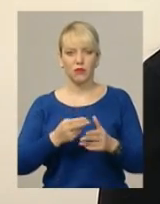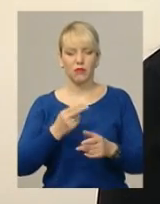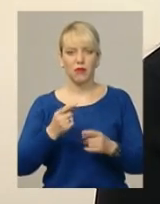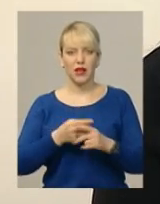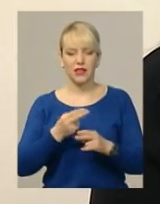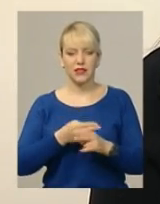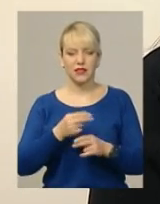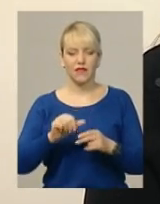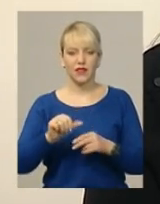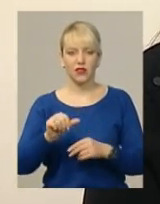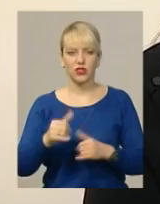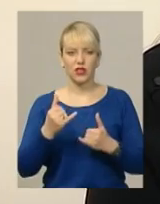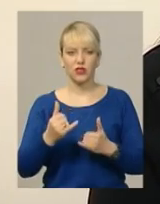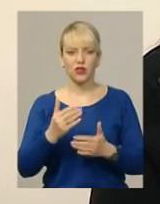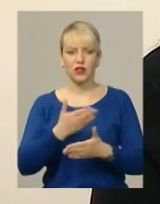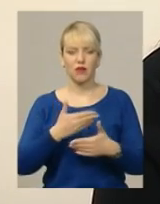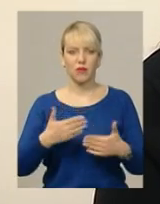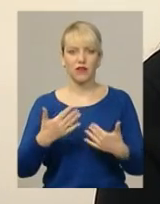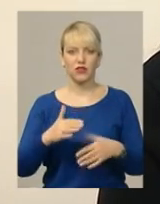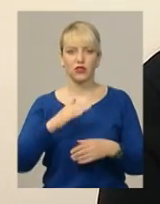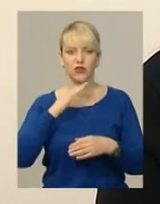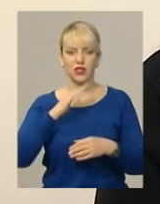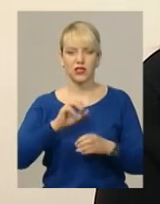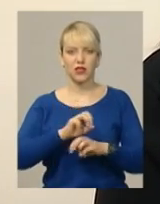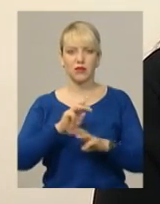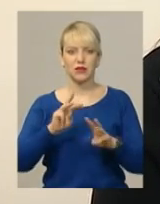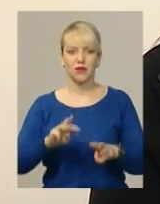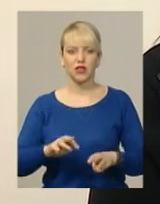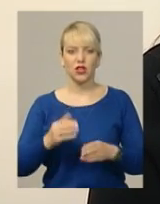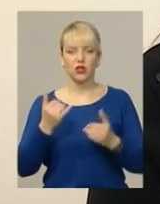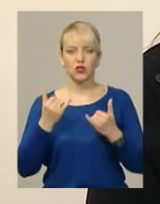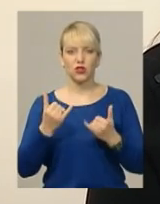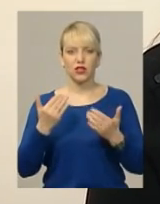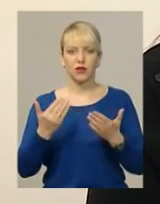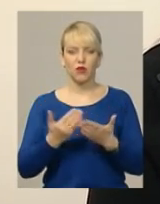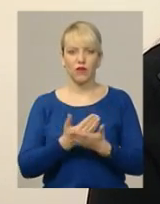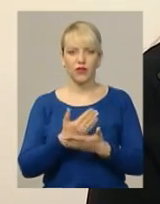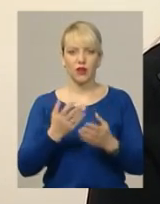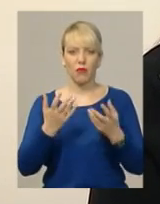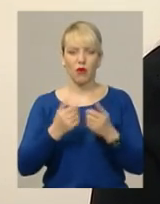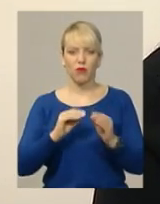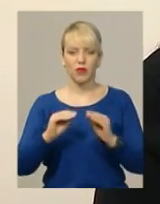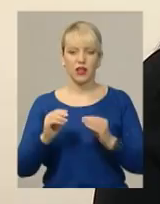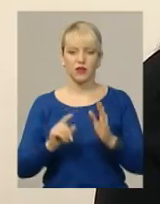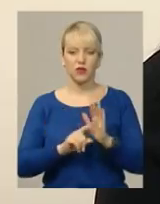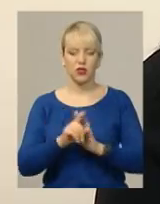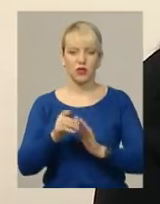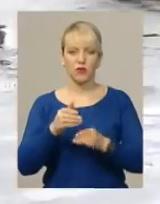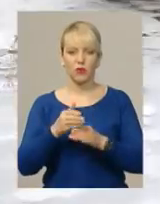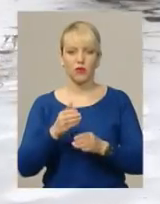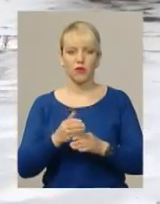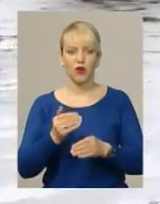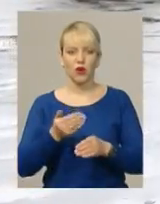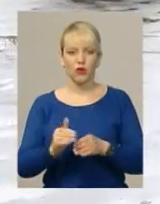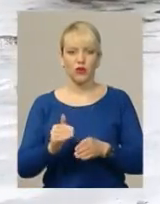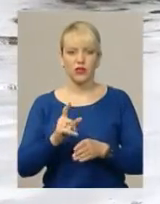сьогодні ми вже достатньо забезпечені сучасним новим обладнанням і починаємо допомогу крок за кроком.